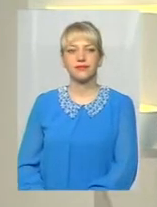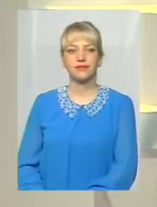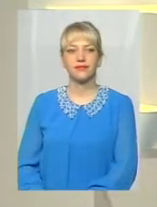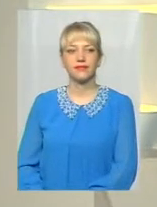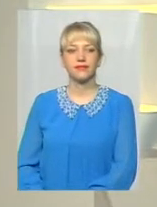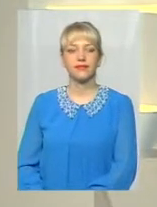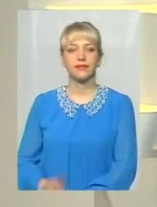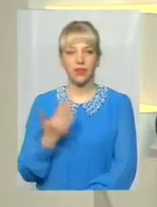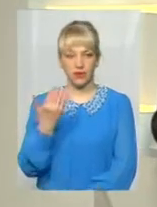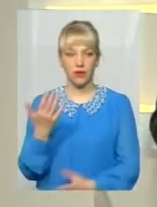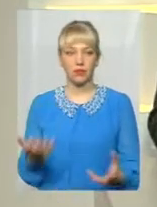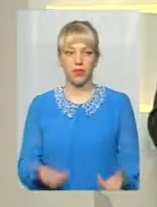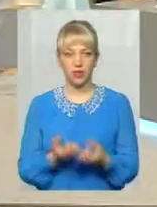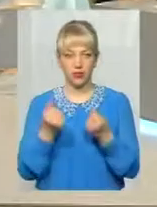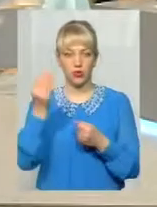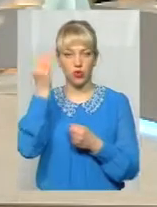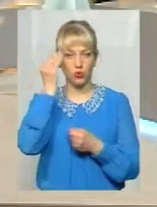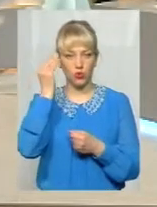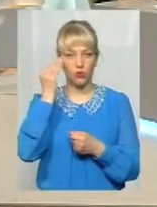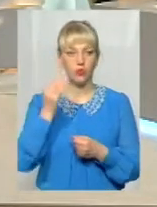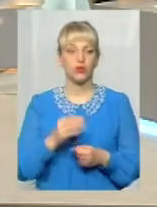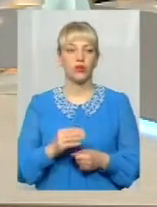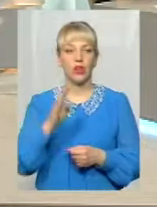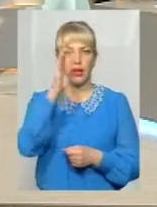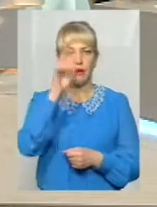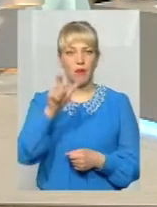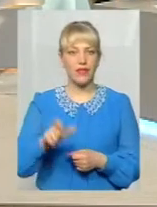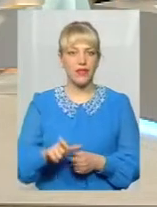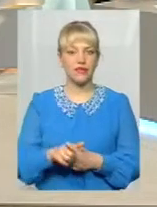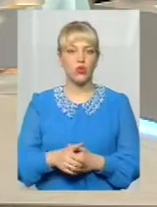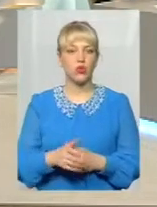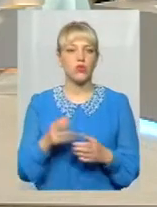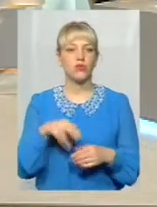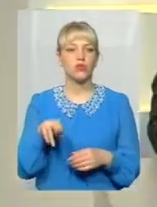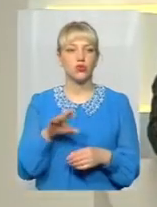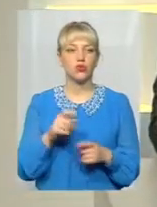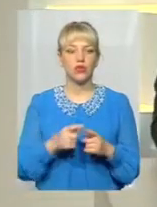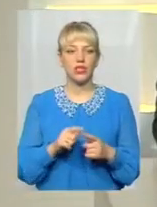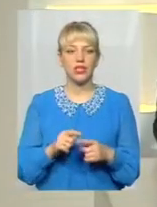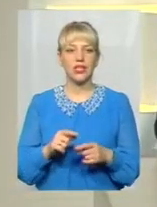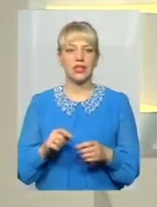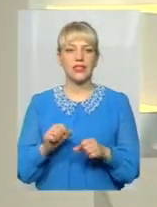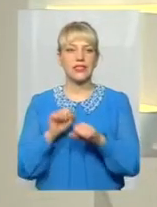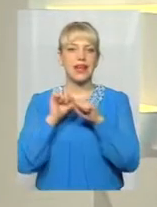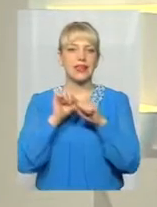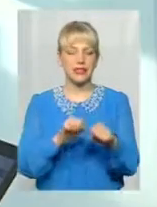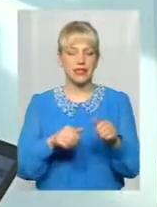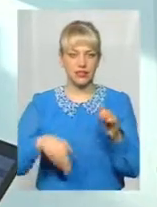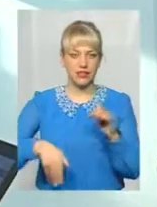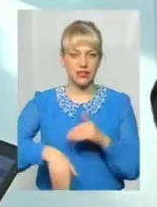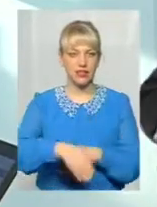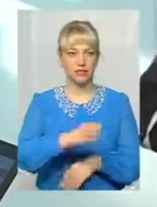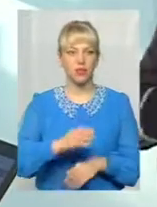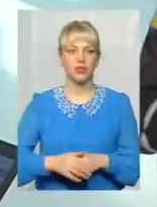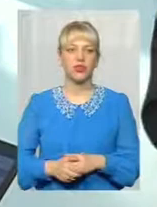От підтримуєте думку пана Святослава з приводу оцих смуг захисних, які мали б бути? Я думаю, ви мене про штрафи